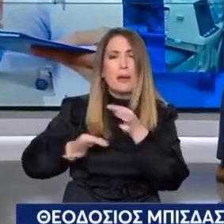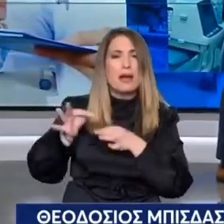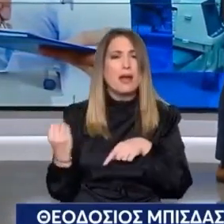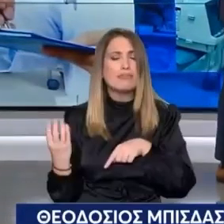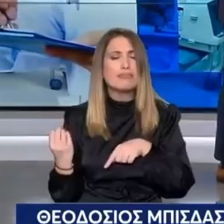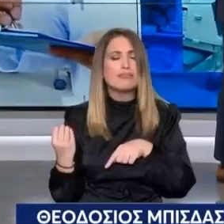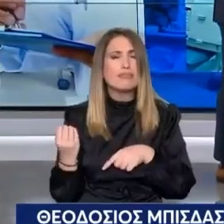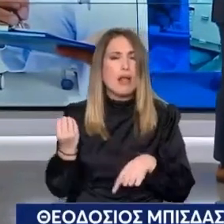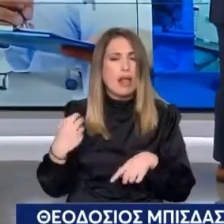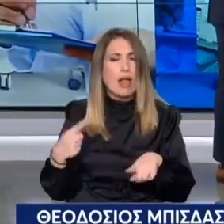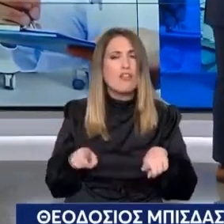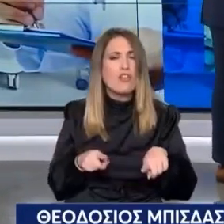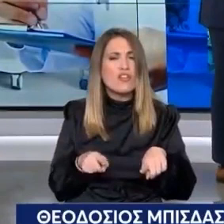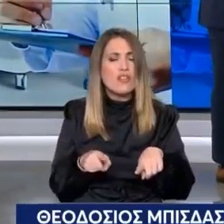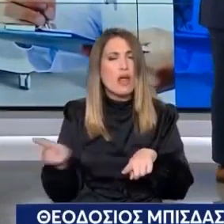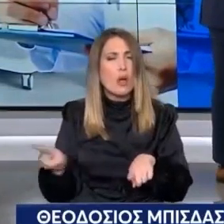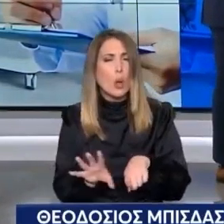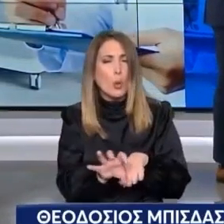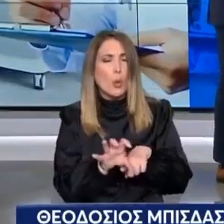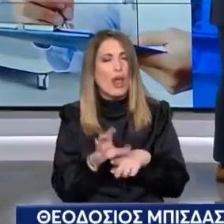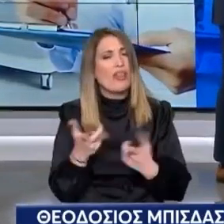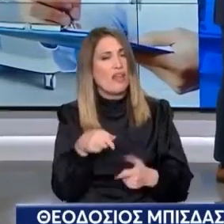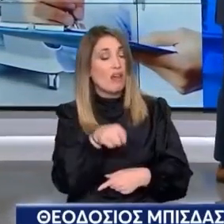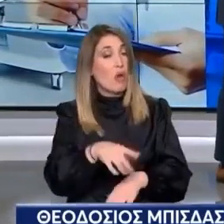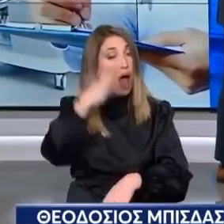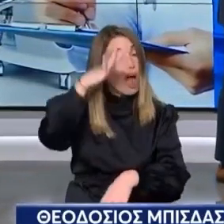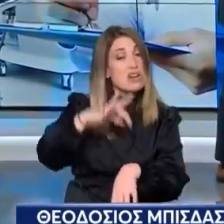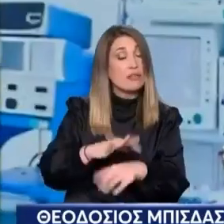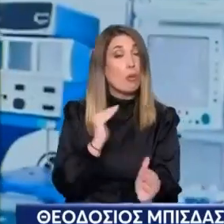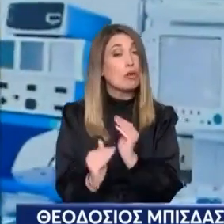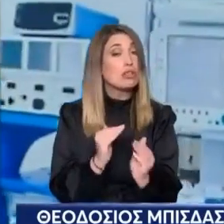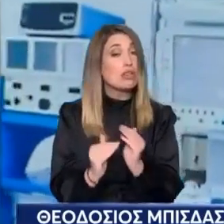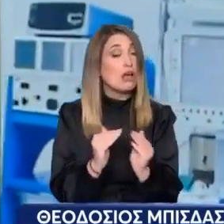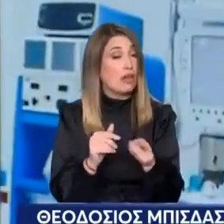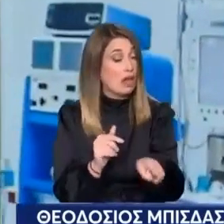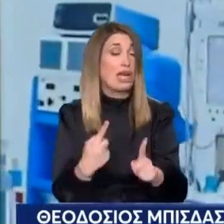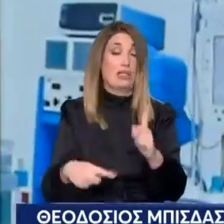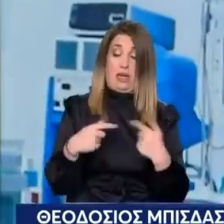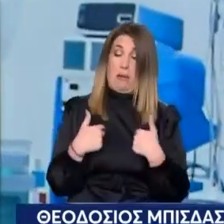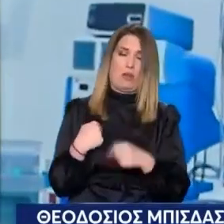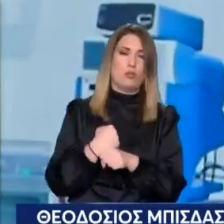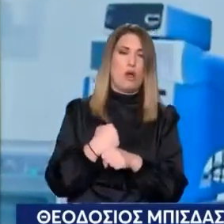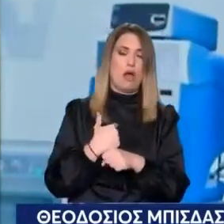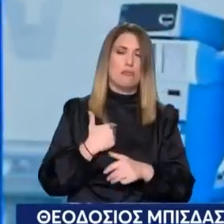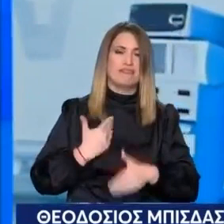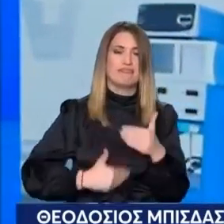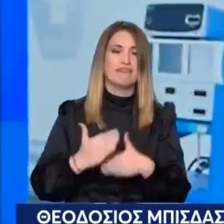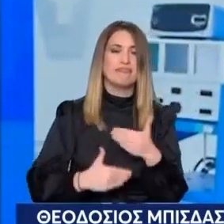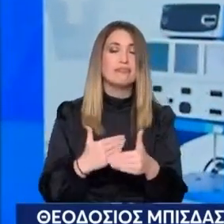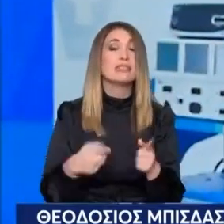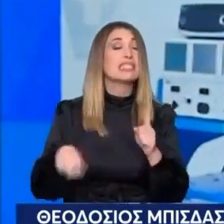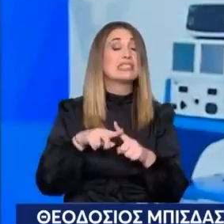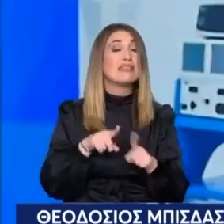δρόμος για να φτάσετε στο Αγγείο Αυτό προστατεύει τον ασθενή Βοηθά σε και εμάς Και ταυτόχρονα το υβριδικό χειρουργείο μας δίνει και ακόμα ένα